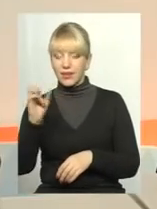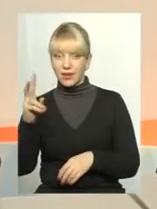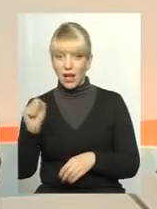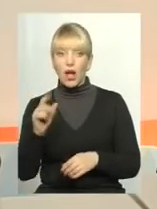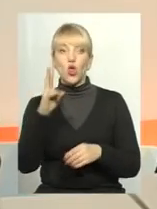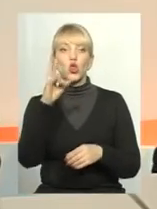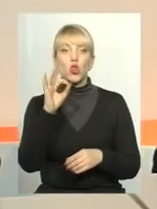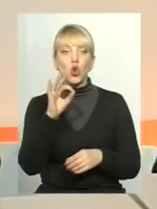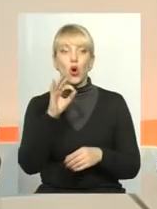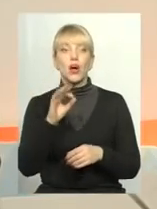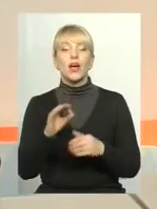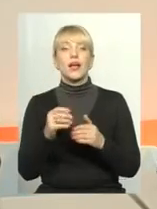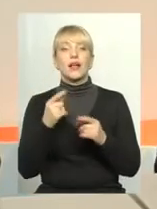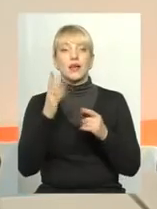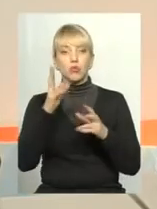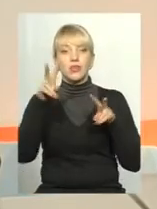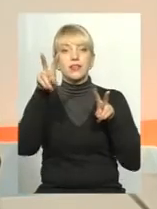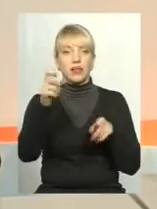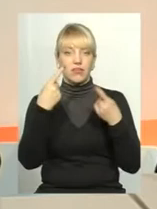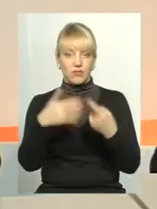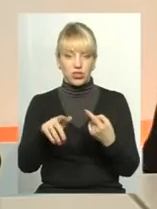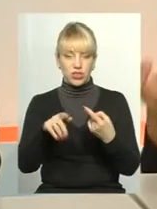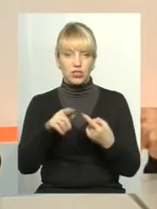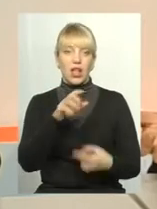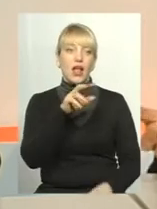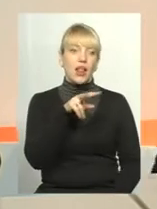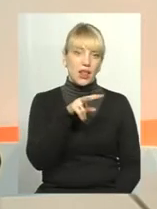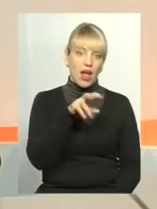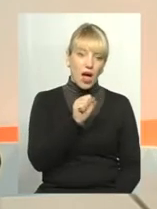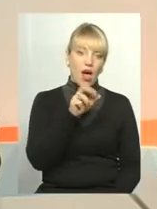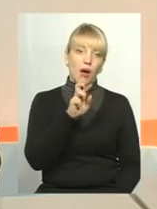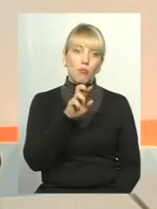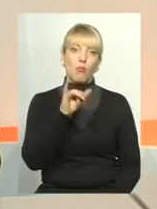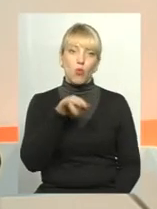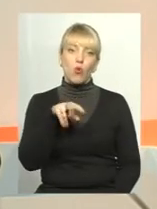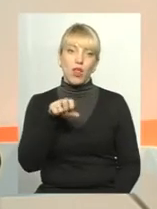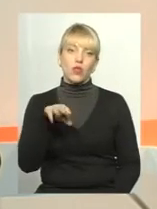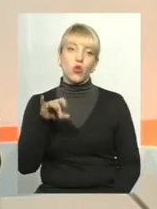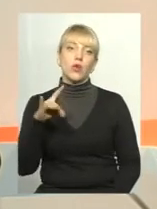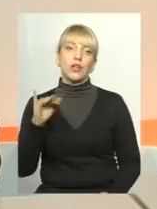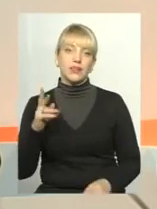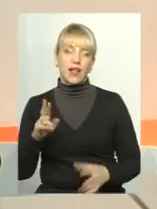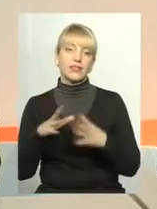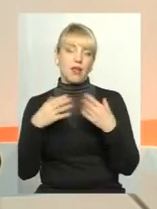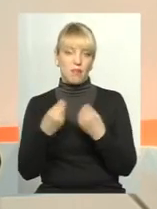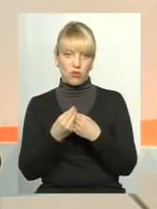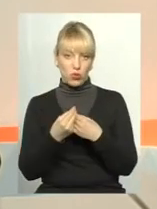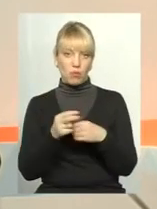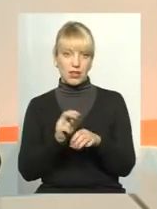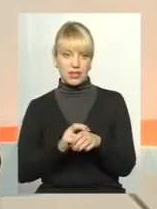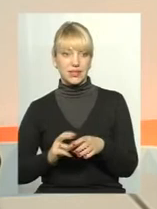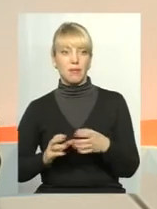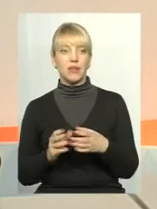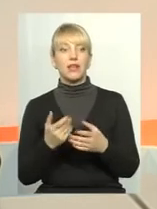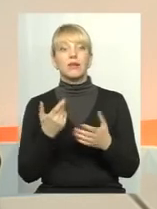підрозділ, в якому він працює, буде називатися амбулаторія сімейної медицини. Зумієте? І, в